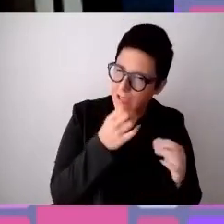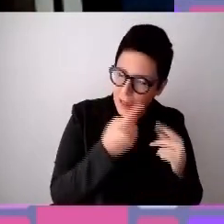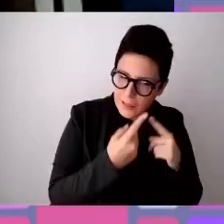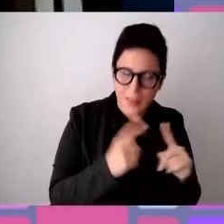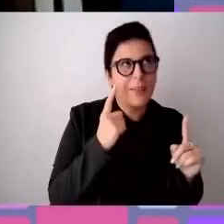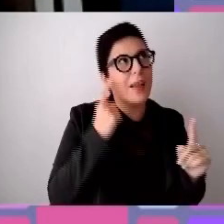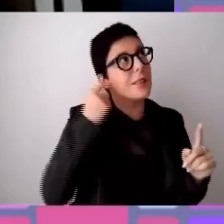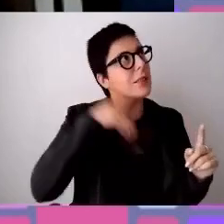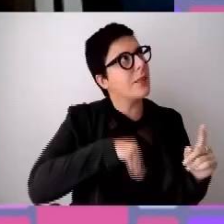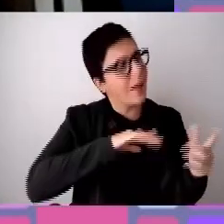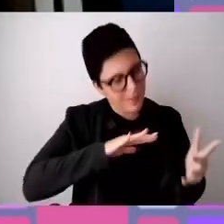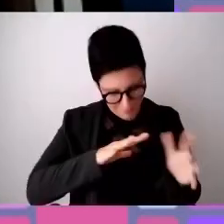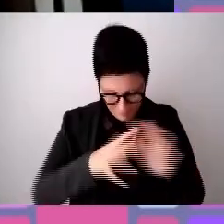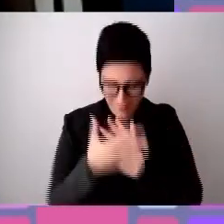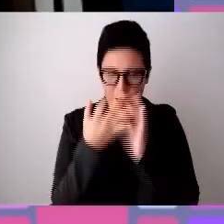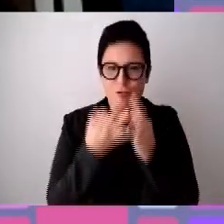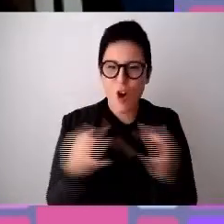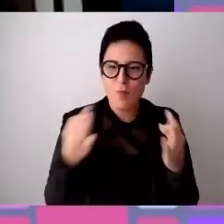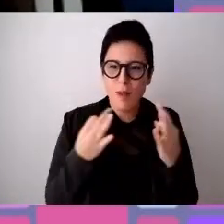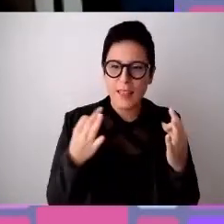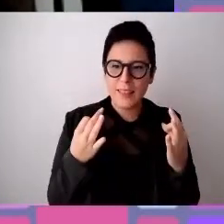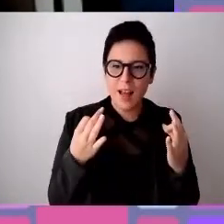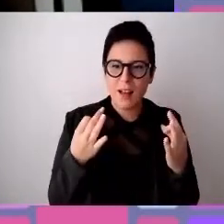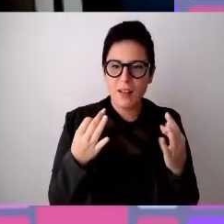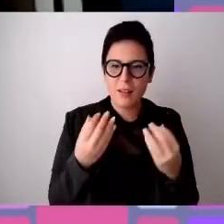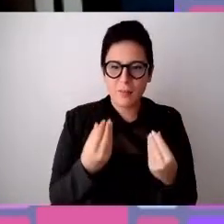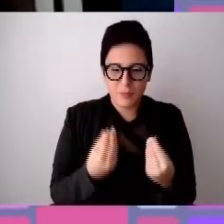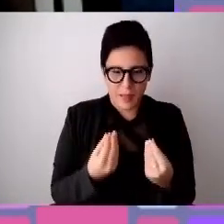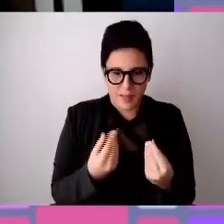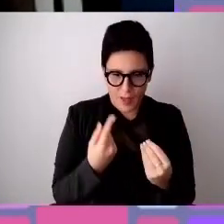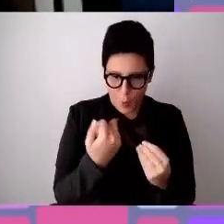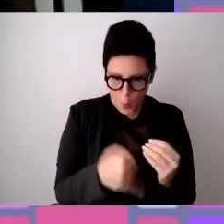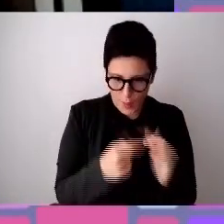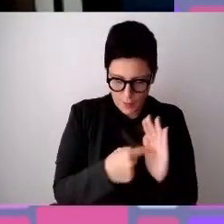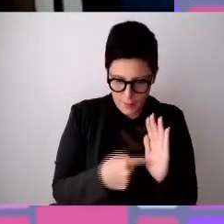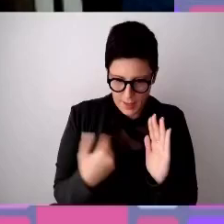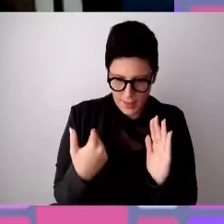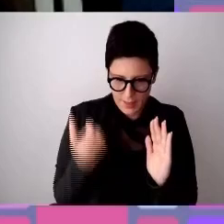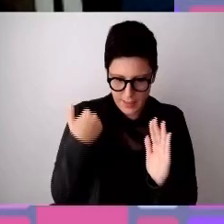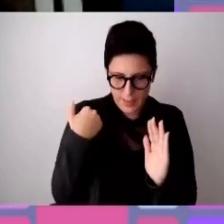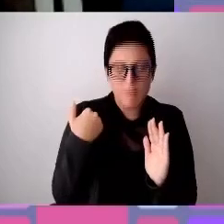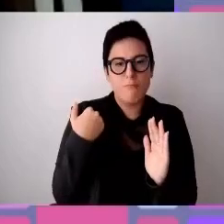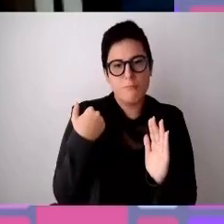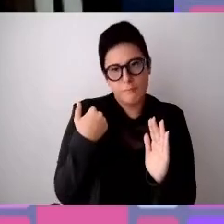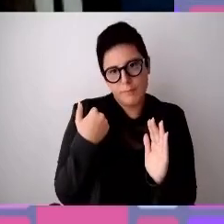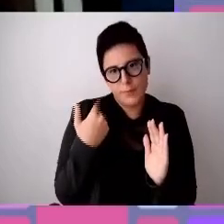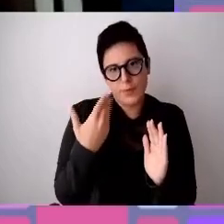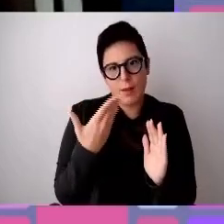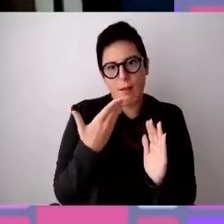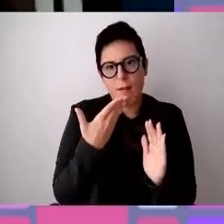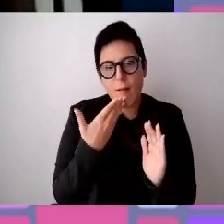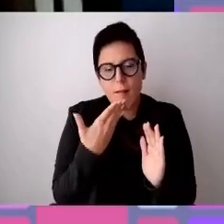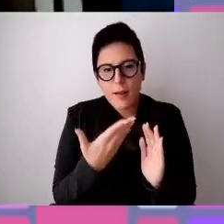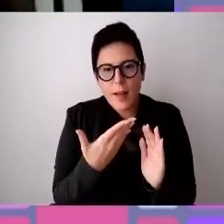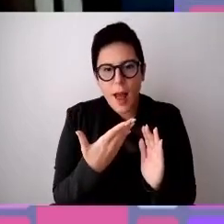piace dire, anche perché personalmente ritengo che in questi ultimi mesi, grazie anche alla capacità di penetrazione importante